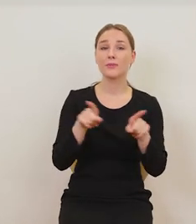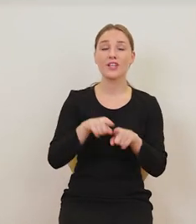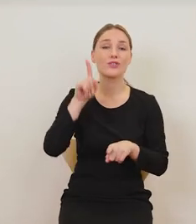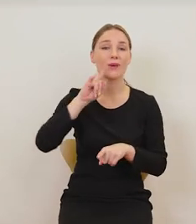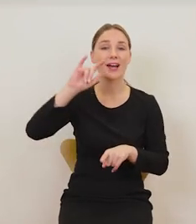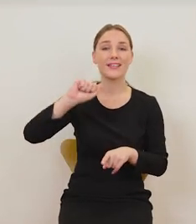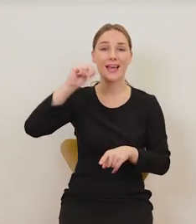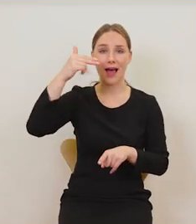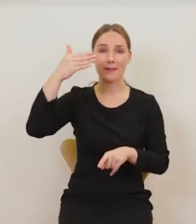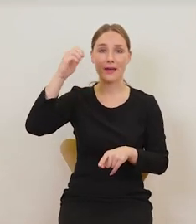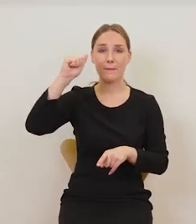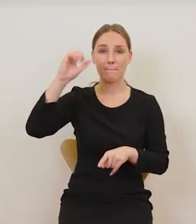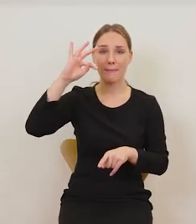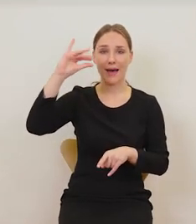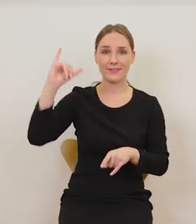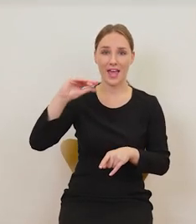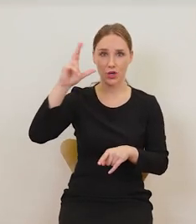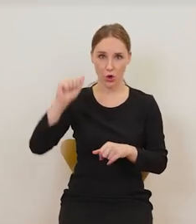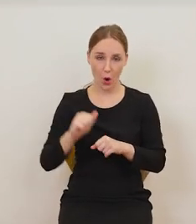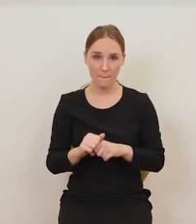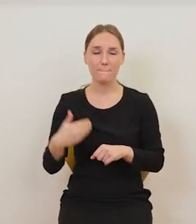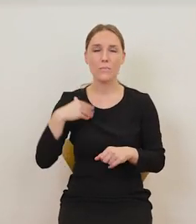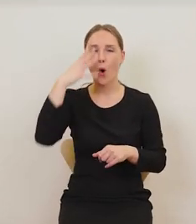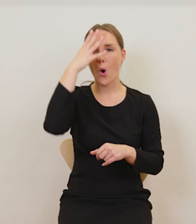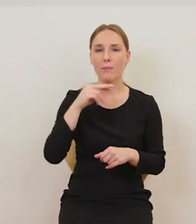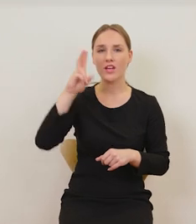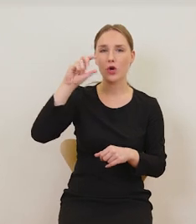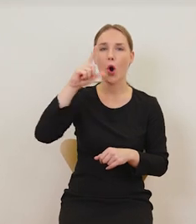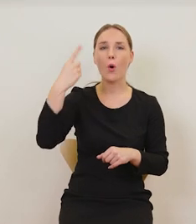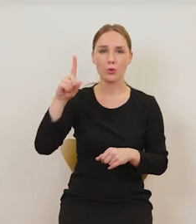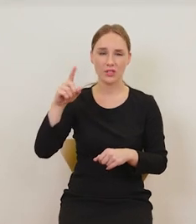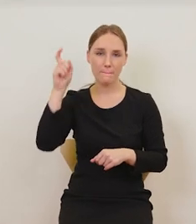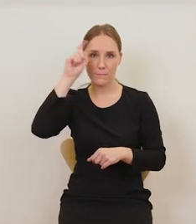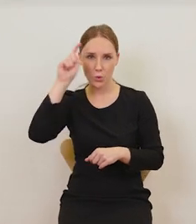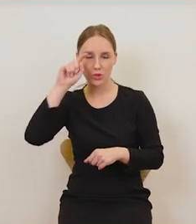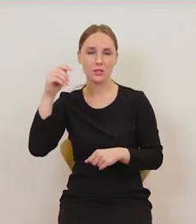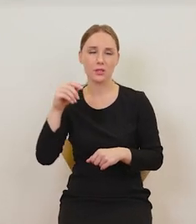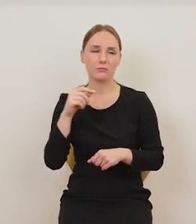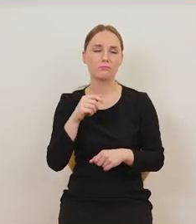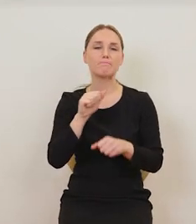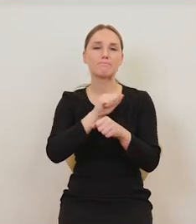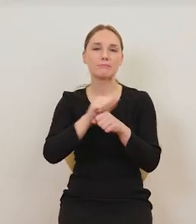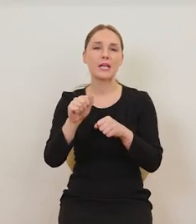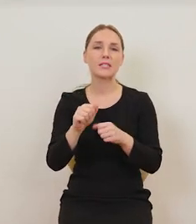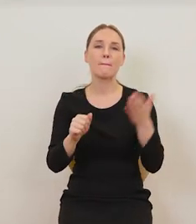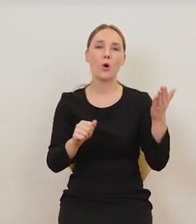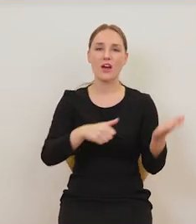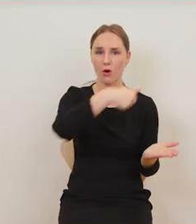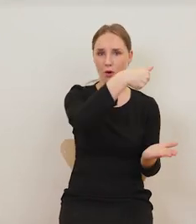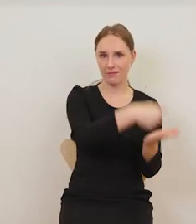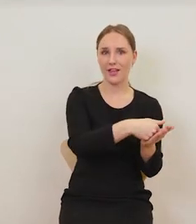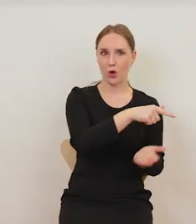Matejką, który na hołdzie pruskim również gdzieś tam występuje w samym rogu. To dolny lewy róg